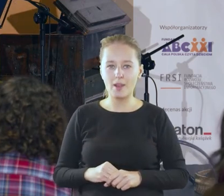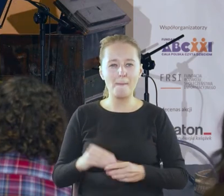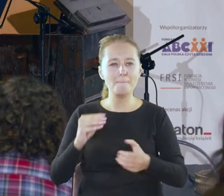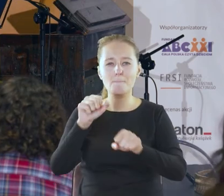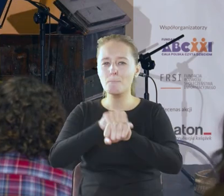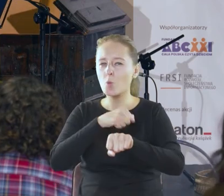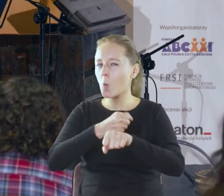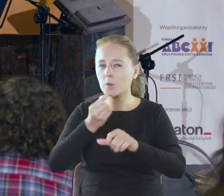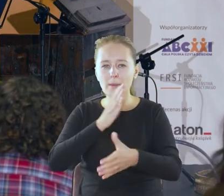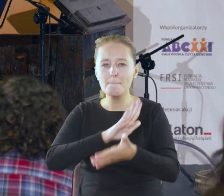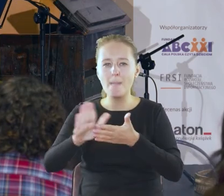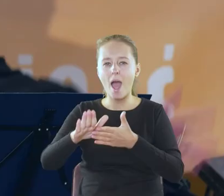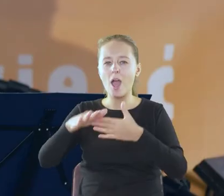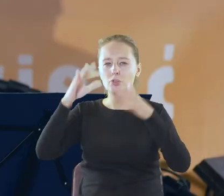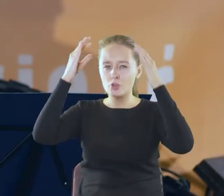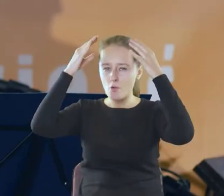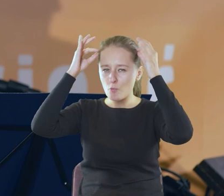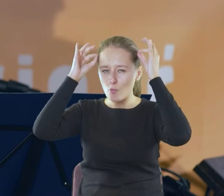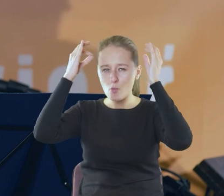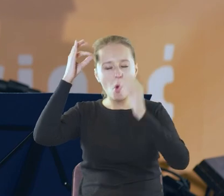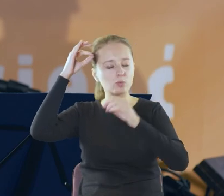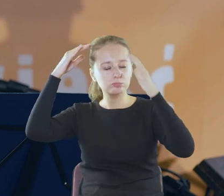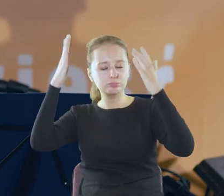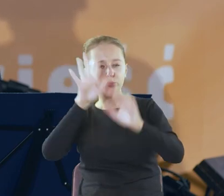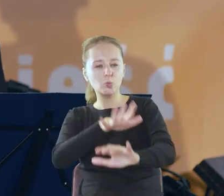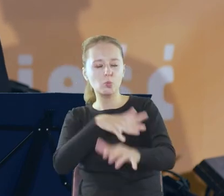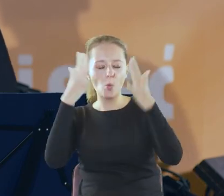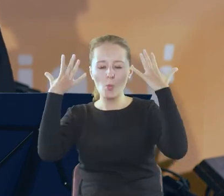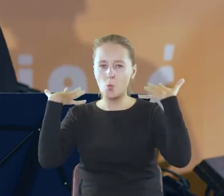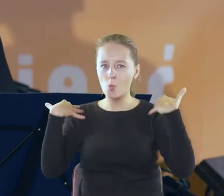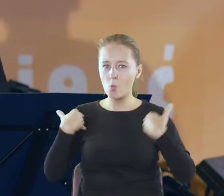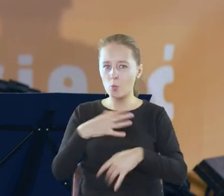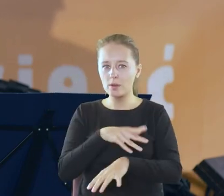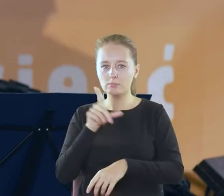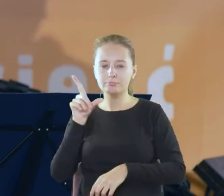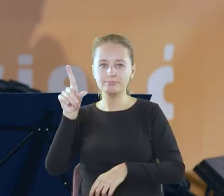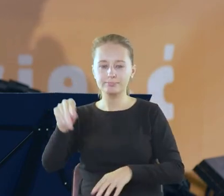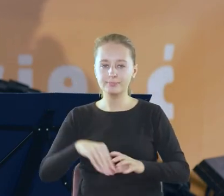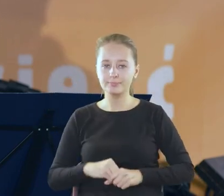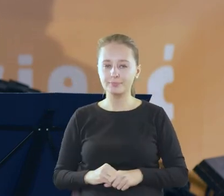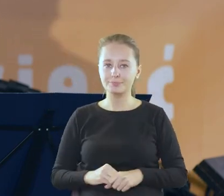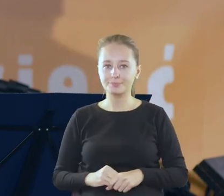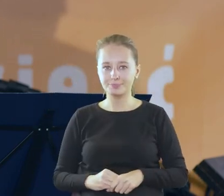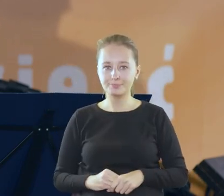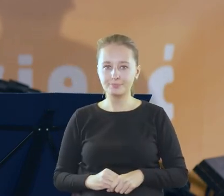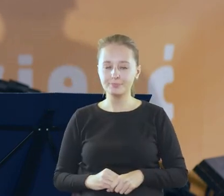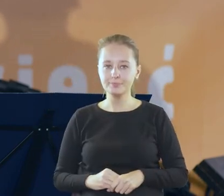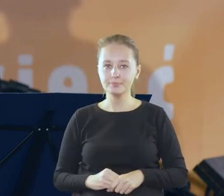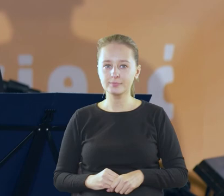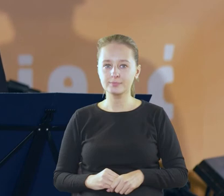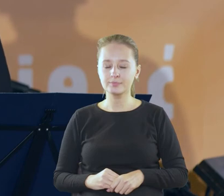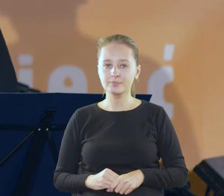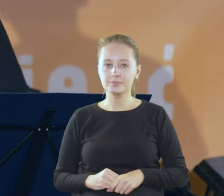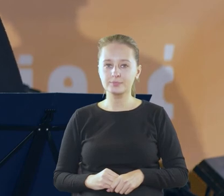i rozpuszcza włosy ja bym jednak uznała, że to że Eliza